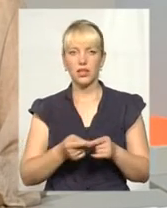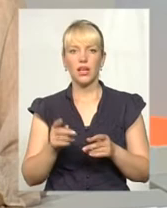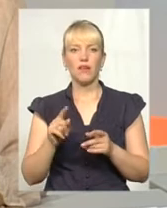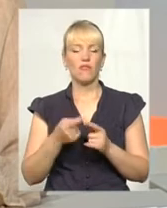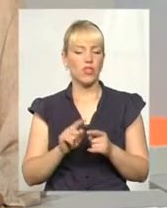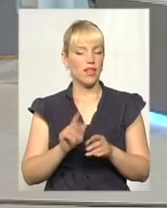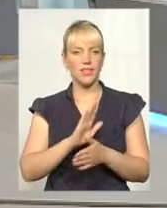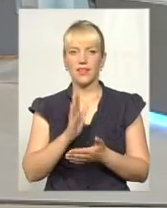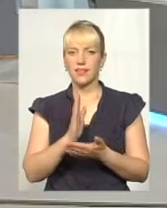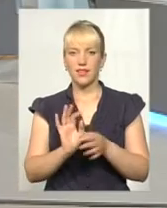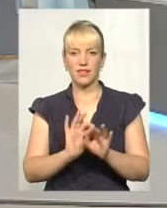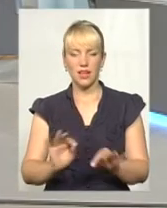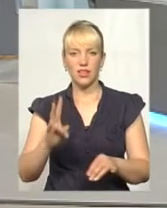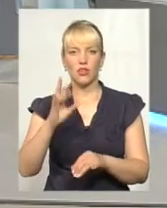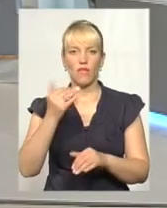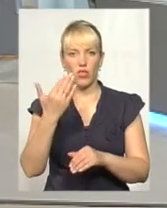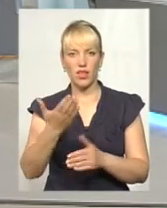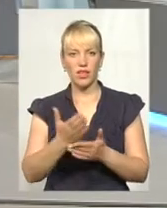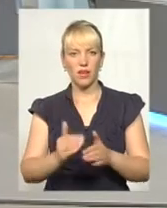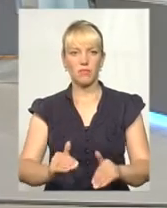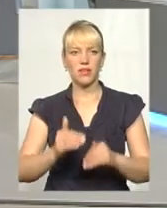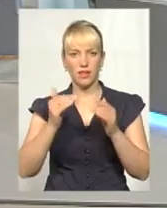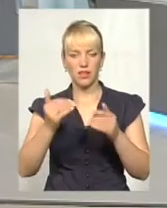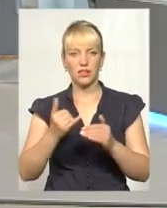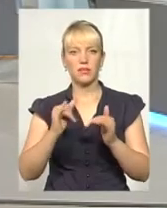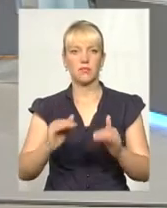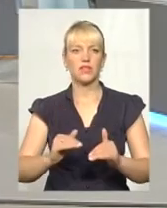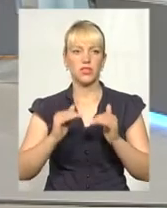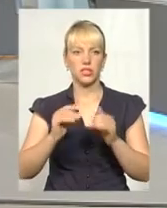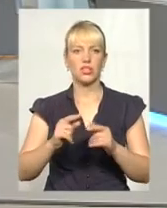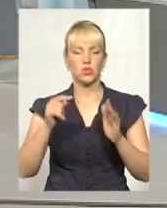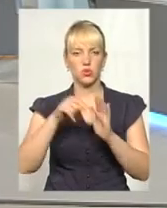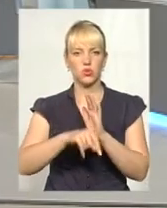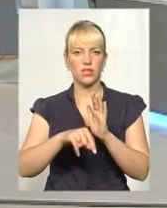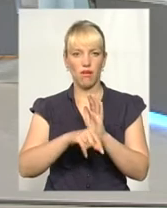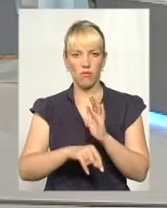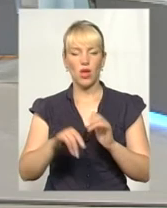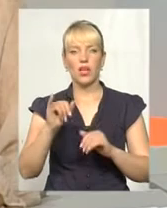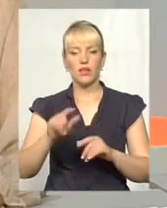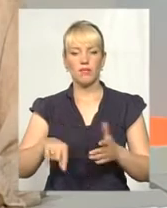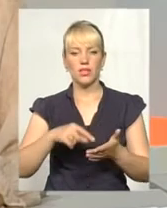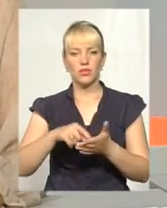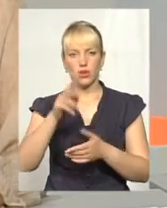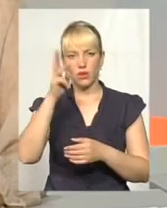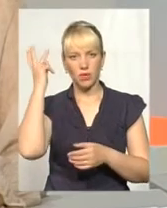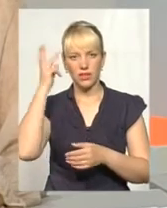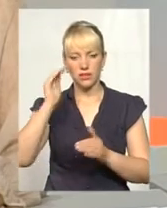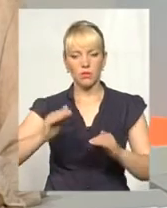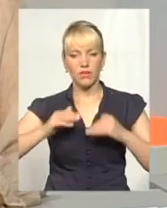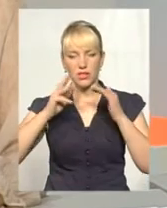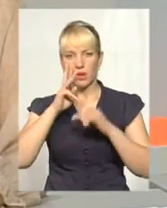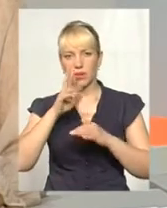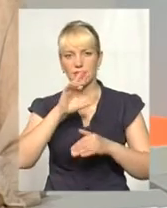не ідеальна, але вона підвищена, і вона підвищена суттєво. Окрім того, місто Хмельницький підвищило заробітню за рахунок